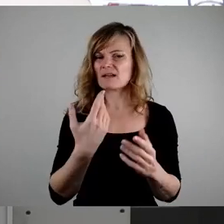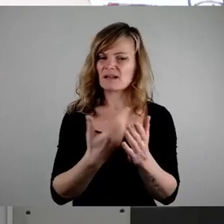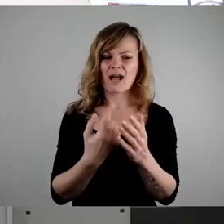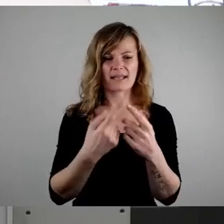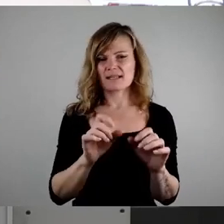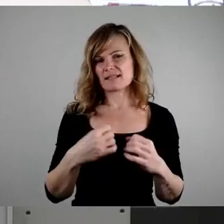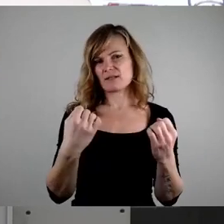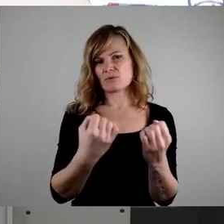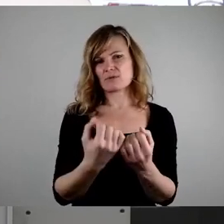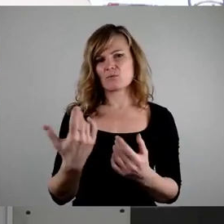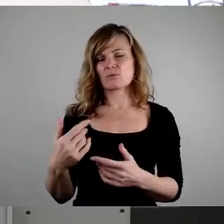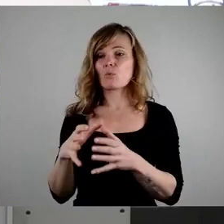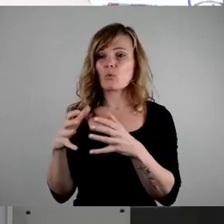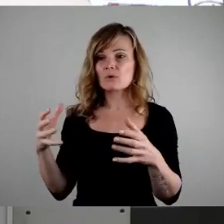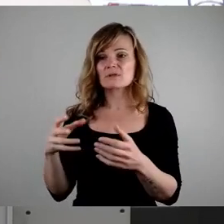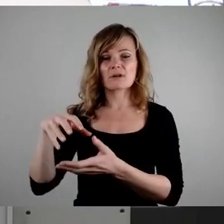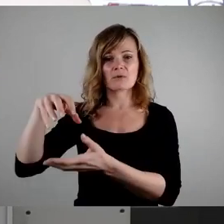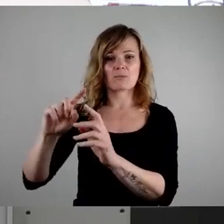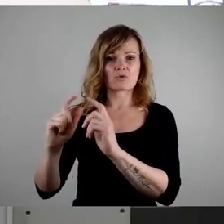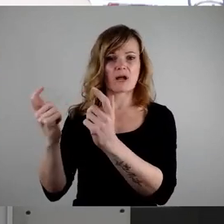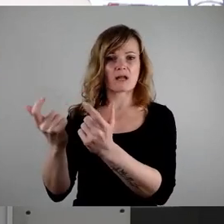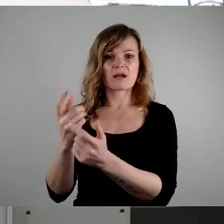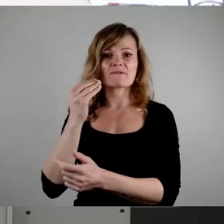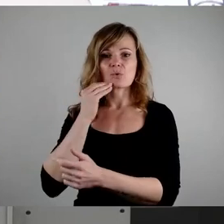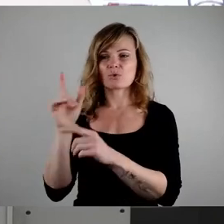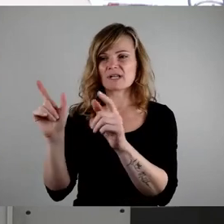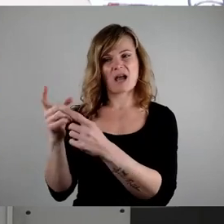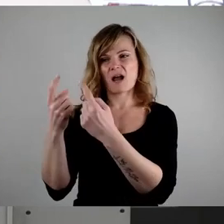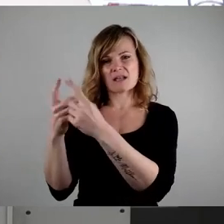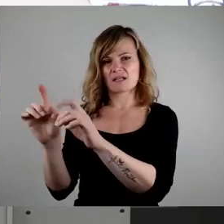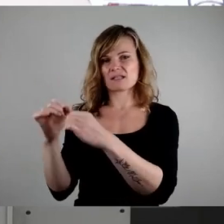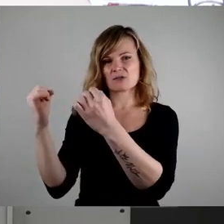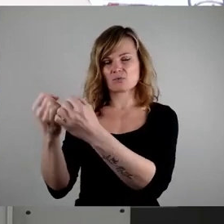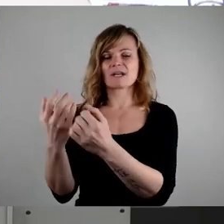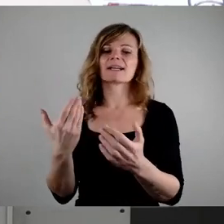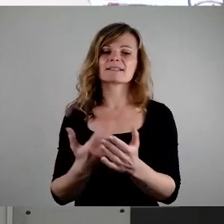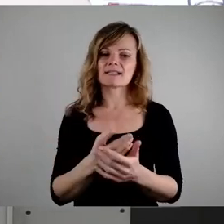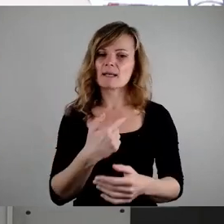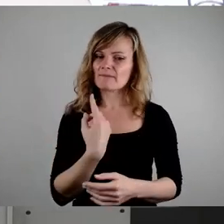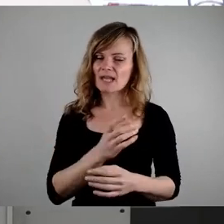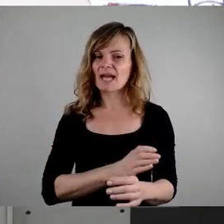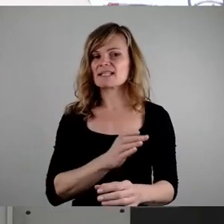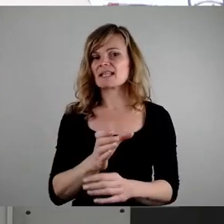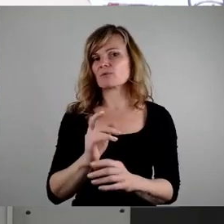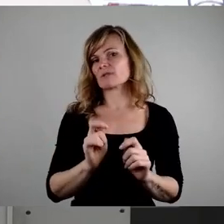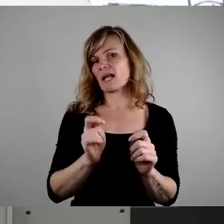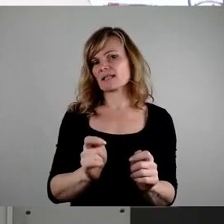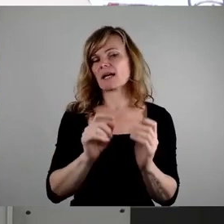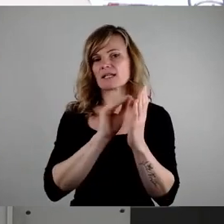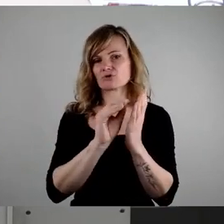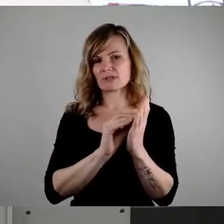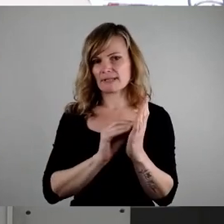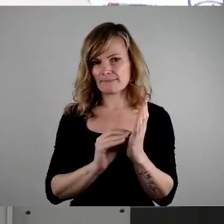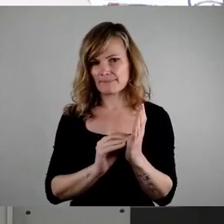Wohnungsgesellschaften. Deswegen haben wir den Ersetzungsantrag geschrieben und wollen den